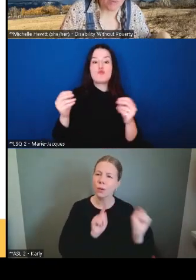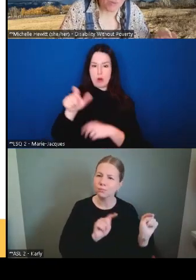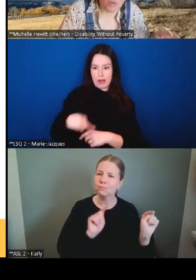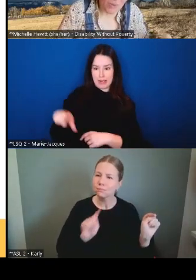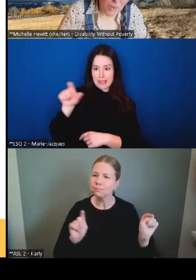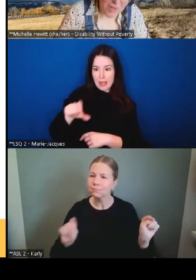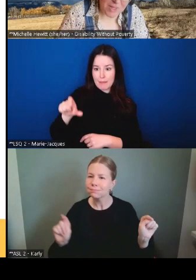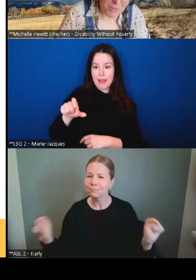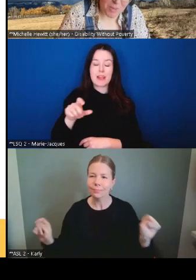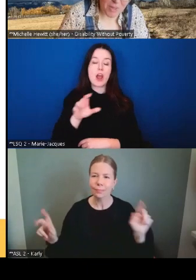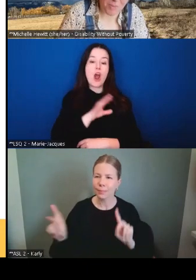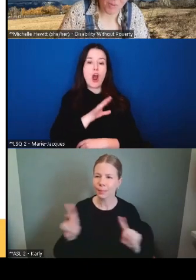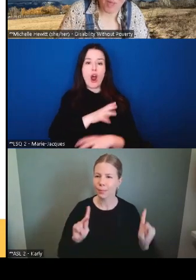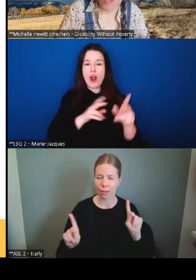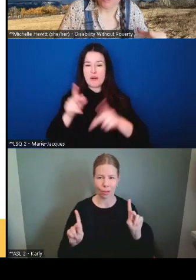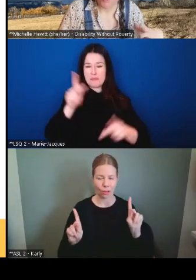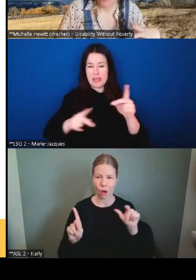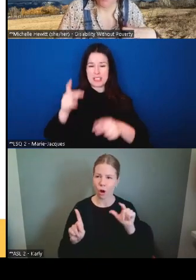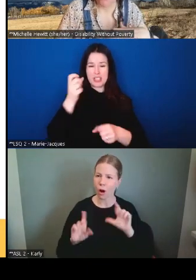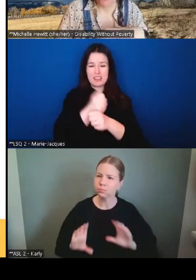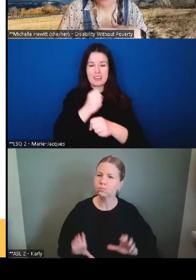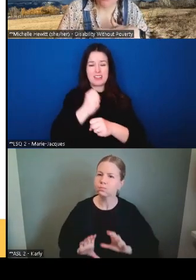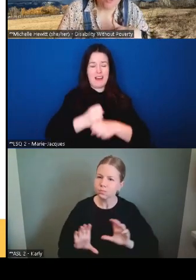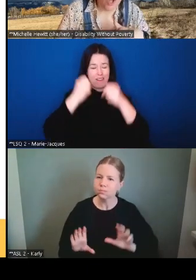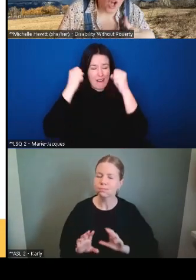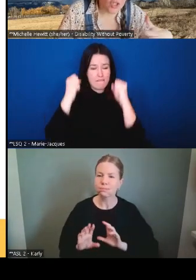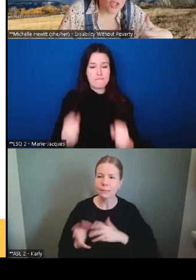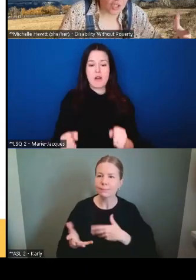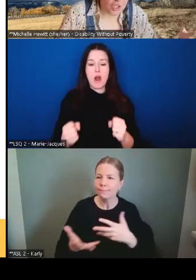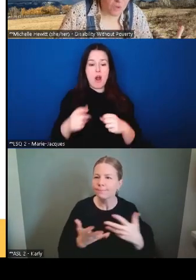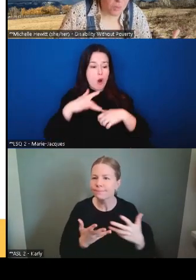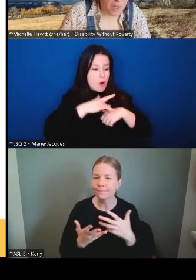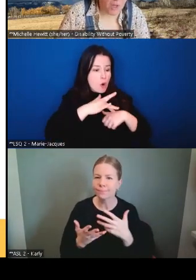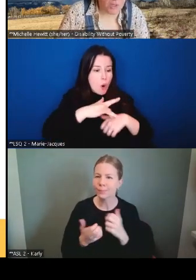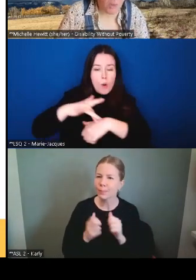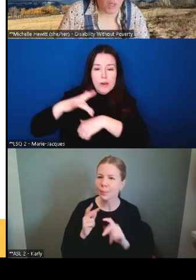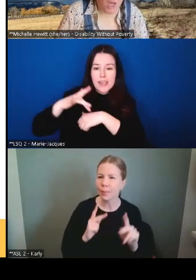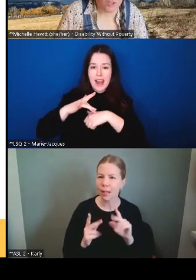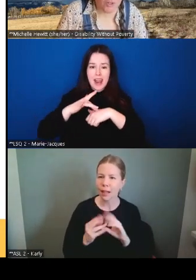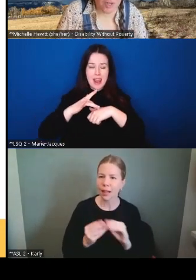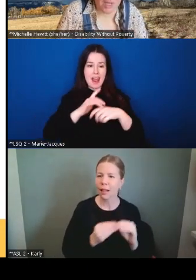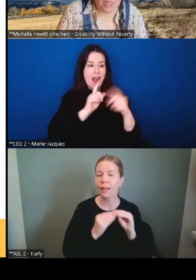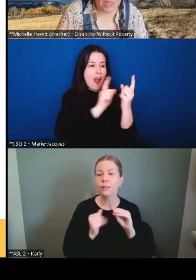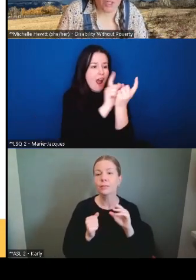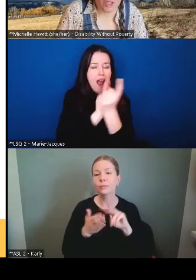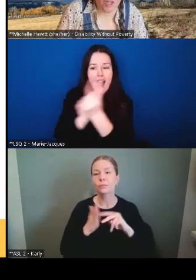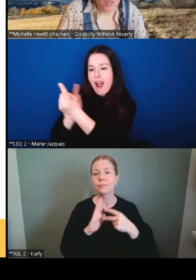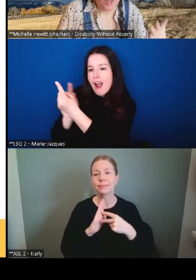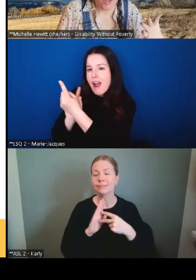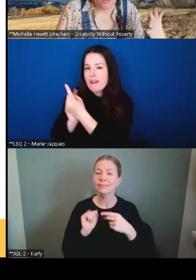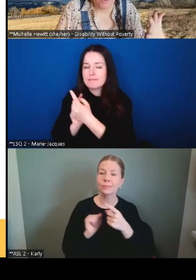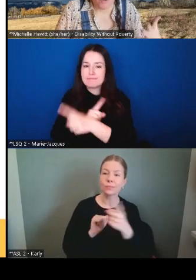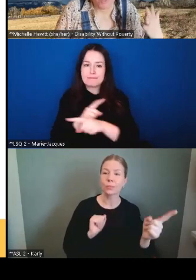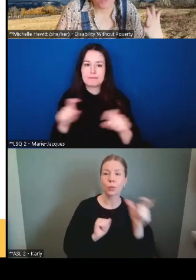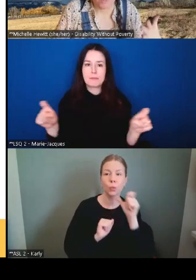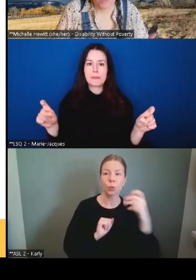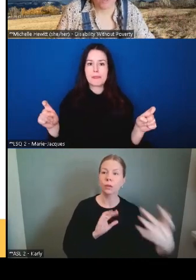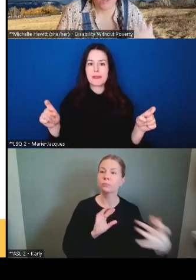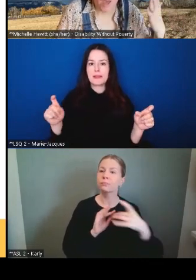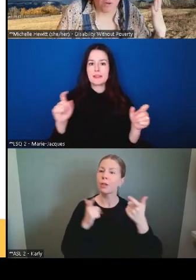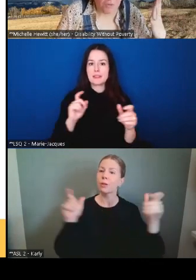avons des gens qui travaillent sur le terrain, qui parlent aux personnes. Et donc, ce n'est pas seulement